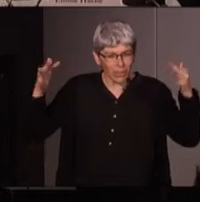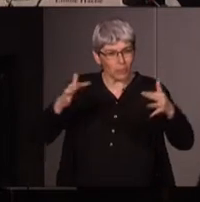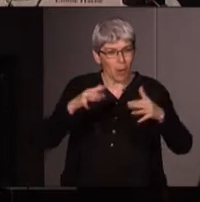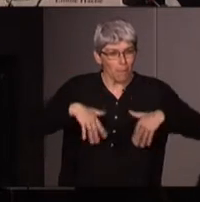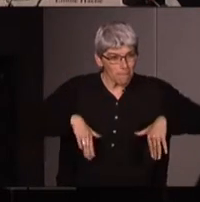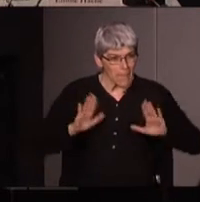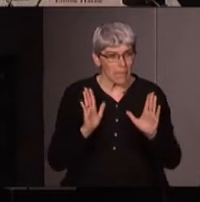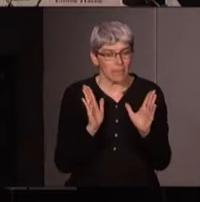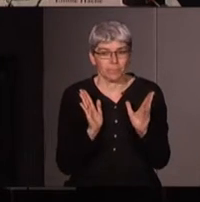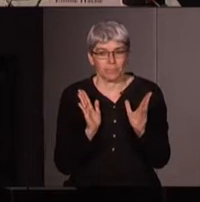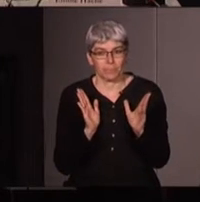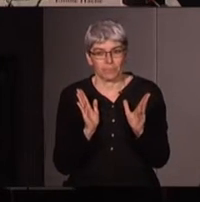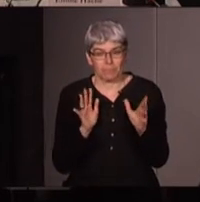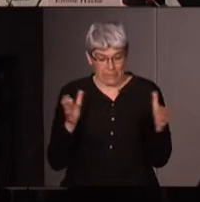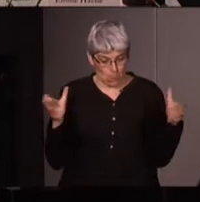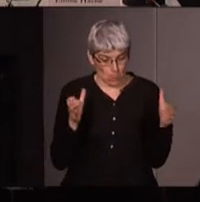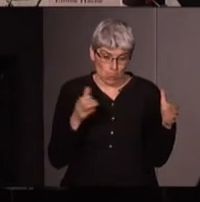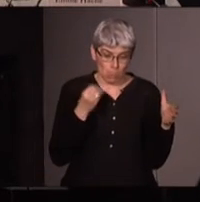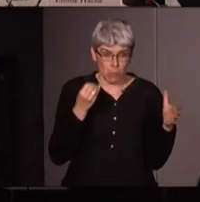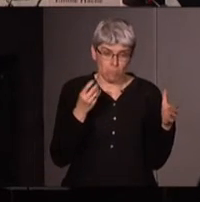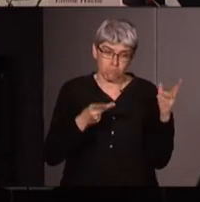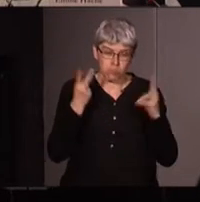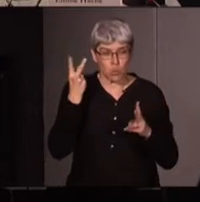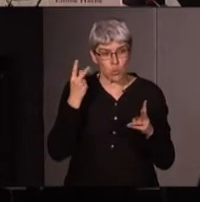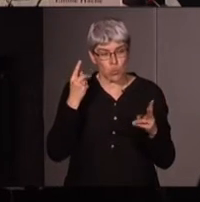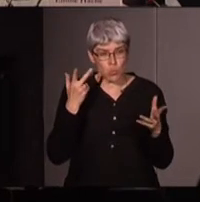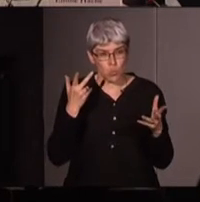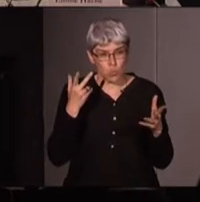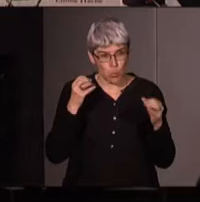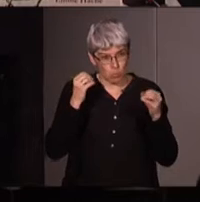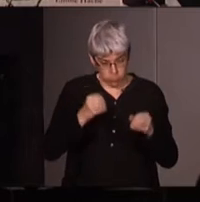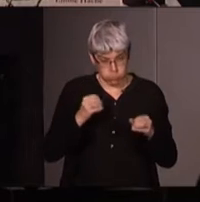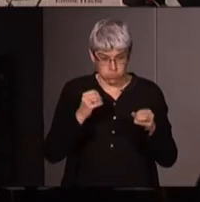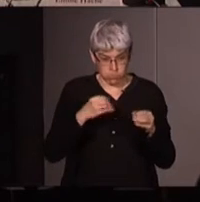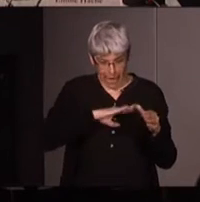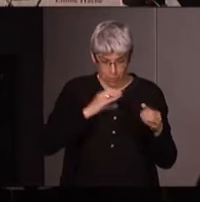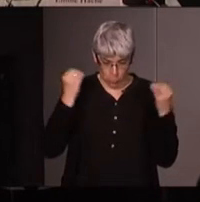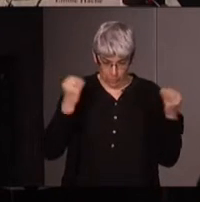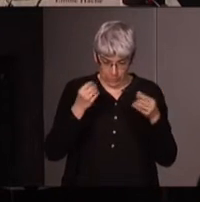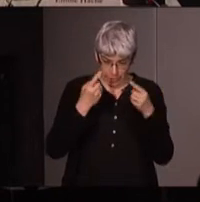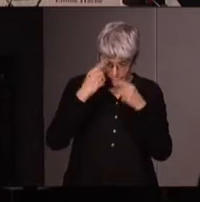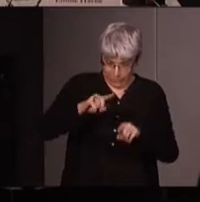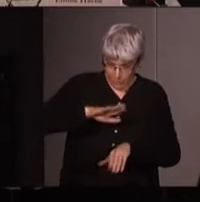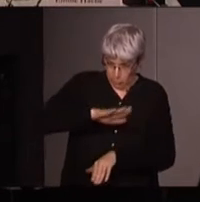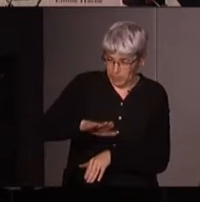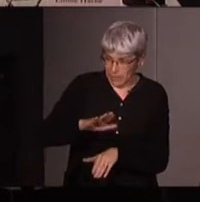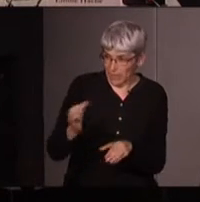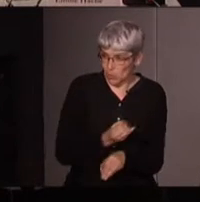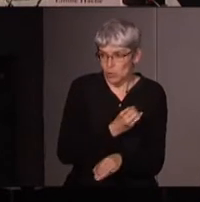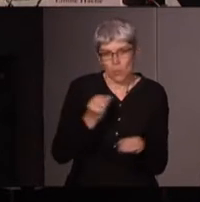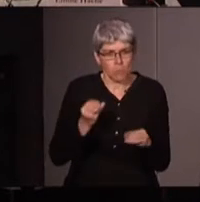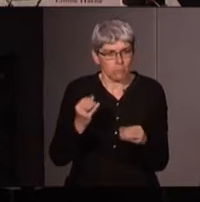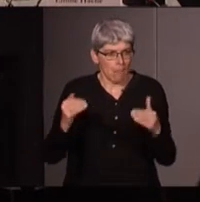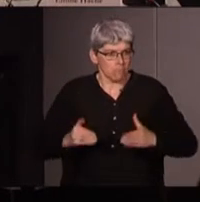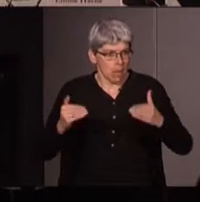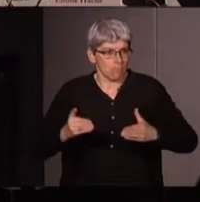est-ce que ça a été plus loin c'est-à-dire est-ce que ça a permis l'émergence de revendications spécifiques ou est-ce que pas